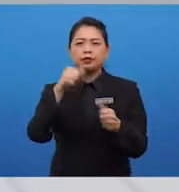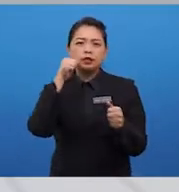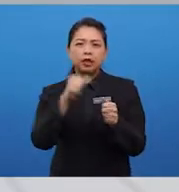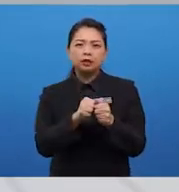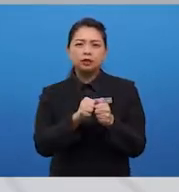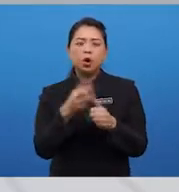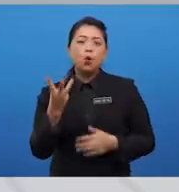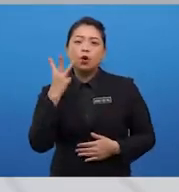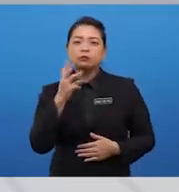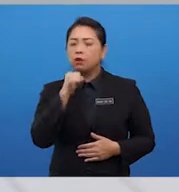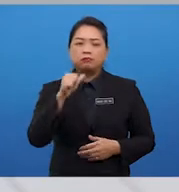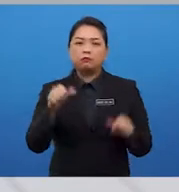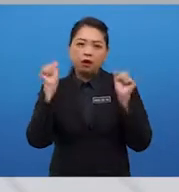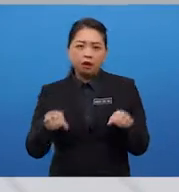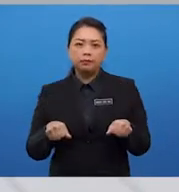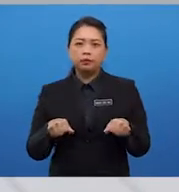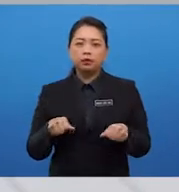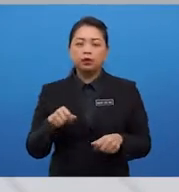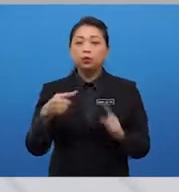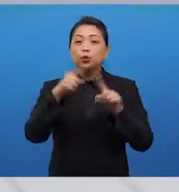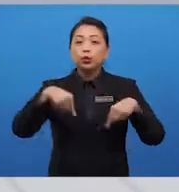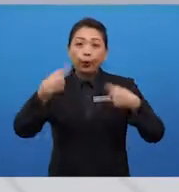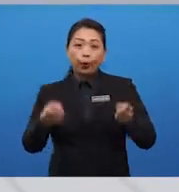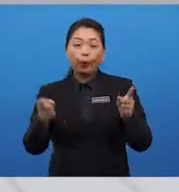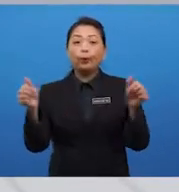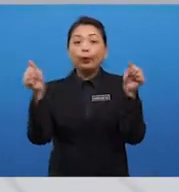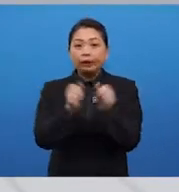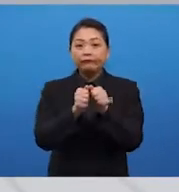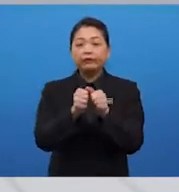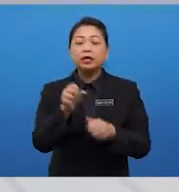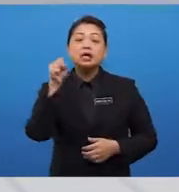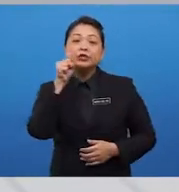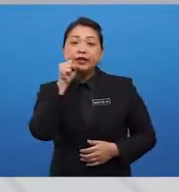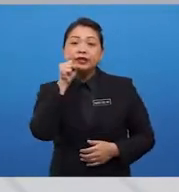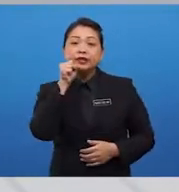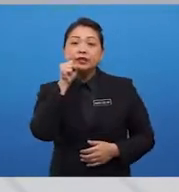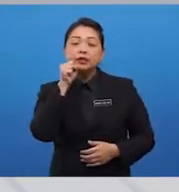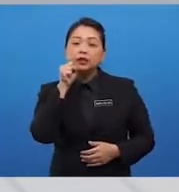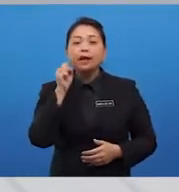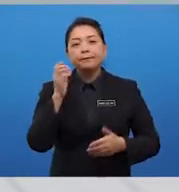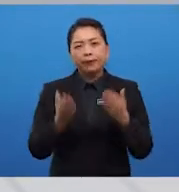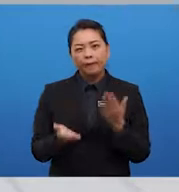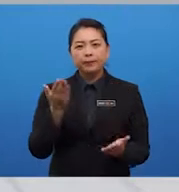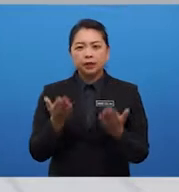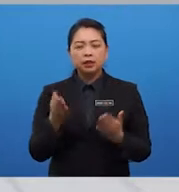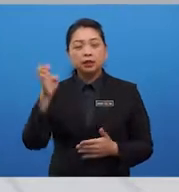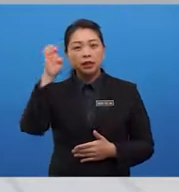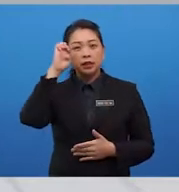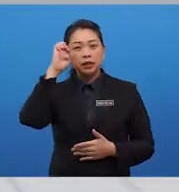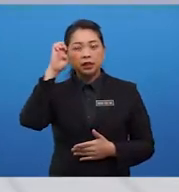unable to go with Shalini because most probably he was